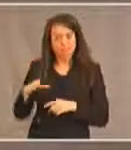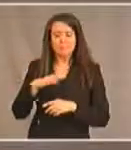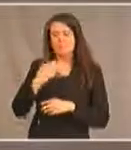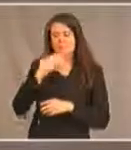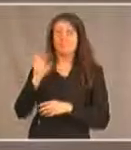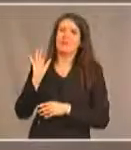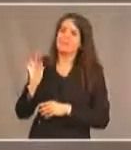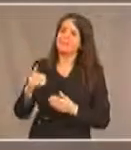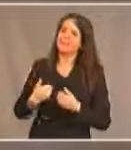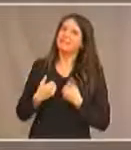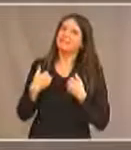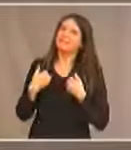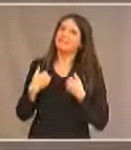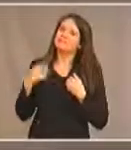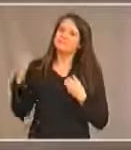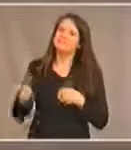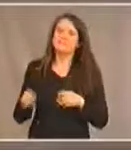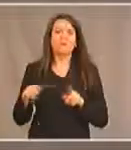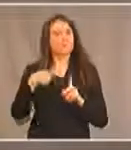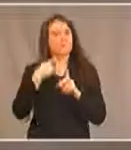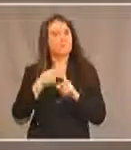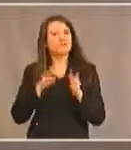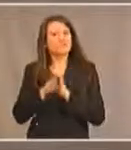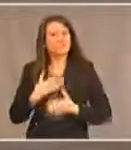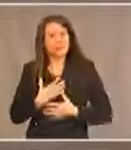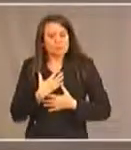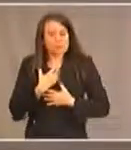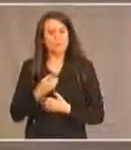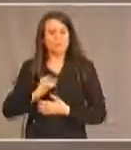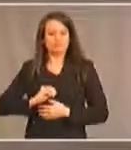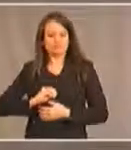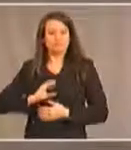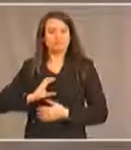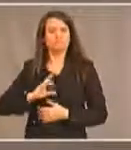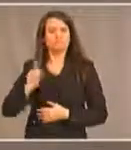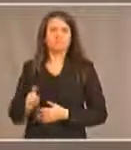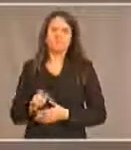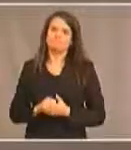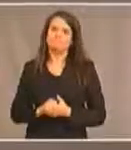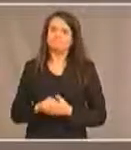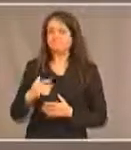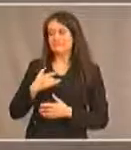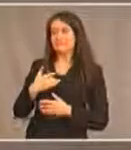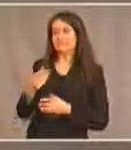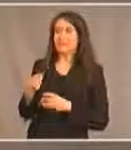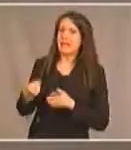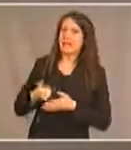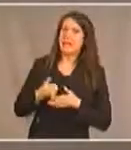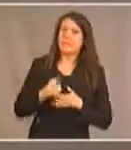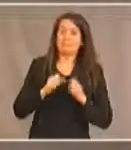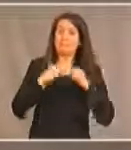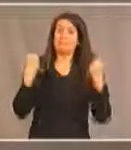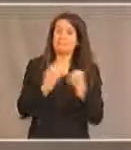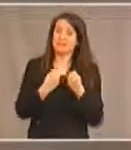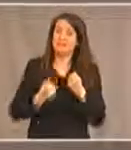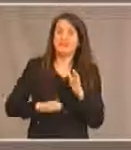meilleure qualité de vie et développent leur confiance en soi ça contribuerait beaucoup à la société je